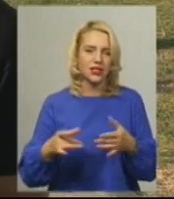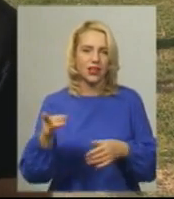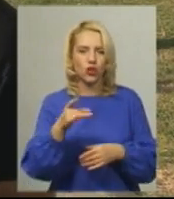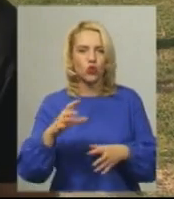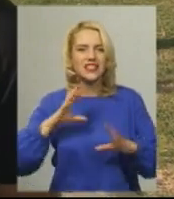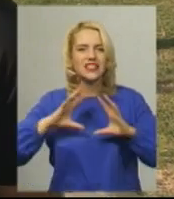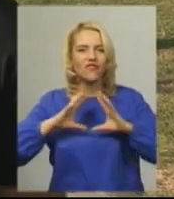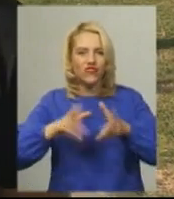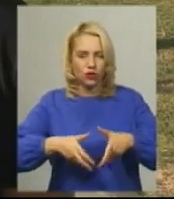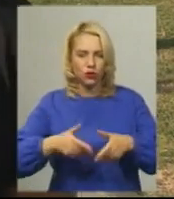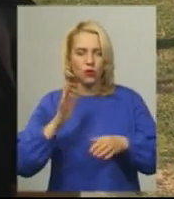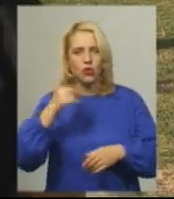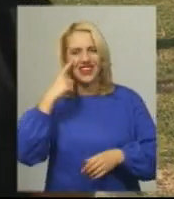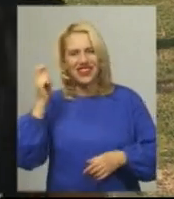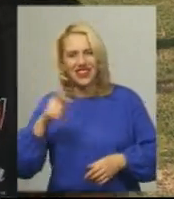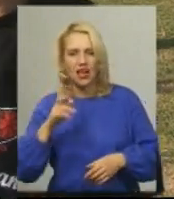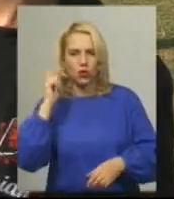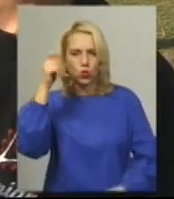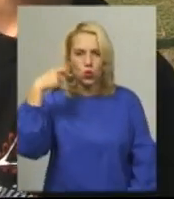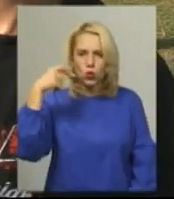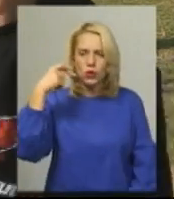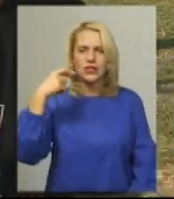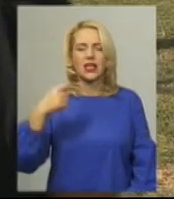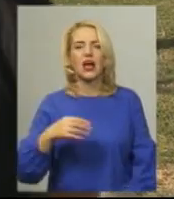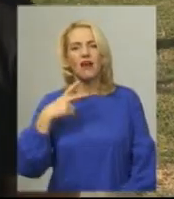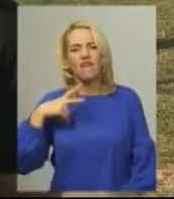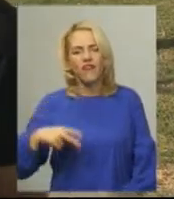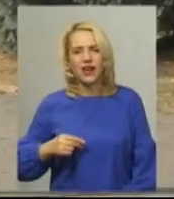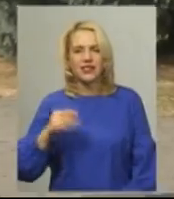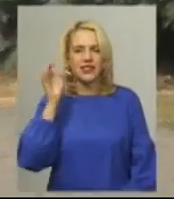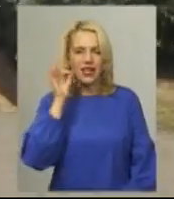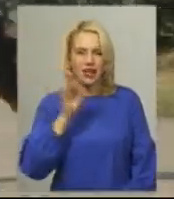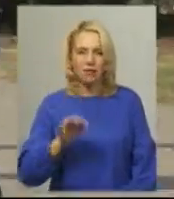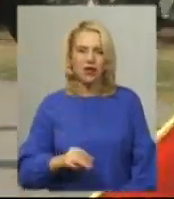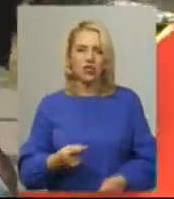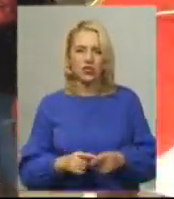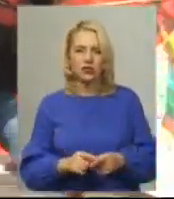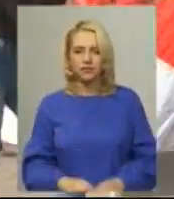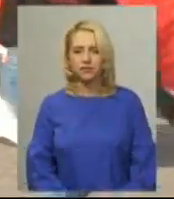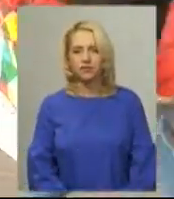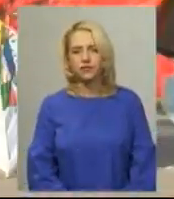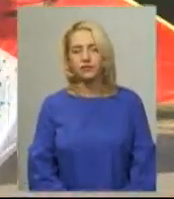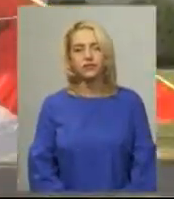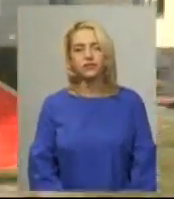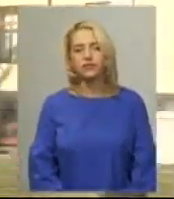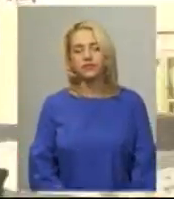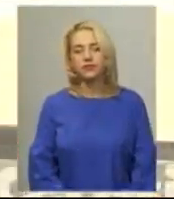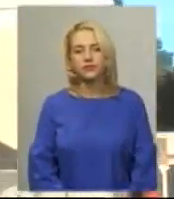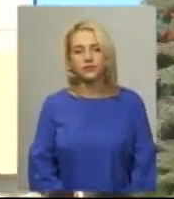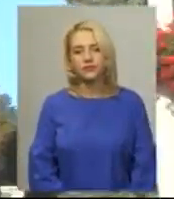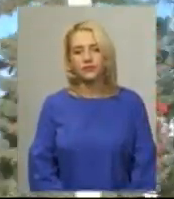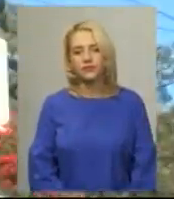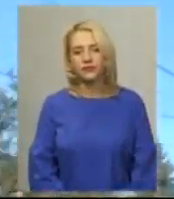світу. Там будуть команди з Китаю, з Турції, з Франції, з Німеччини. Андрій Гуманий, Дарина Денисенко, Іван Мовчан. Новини на